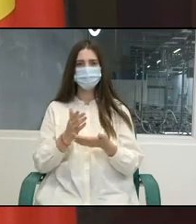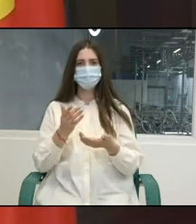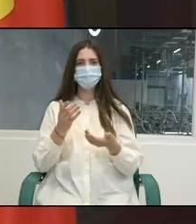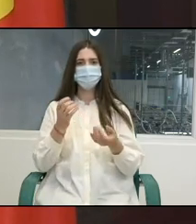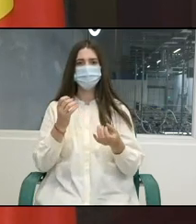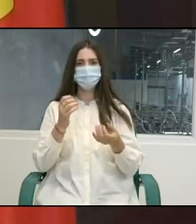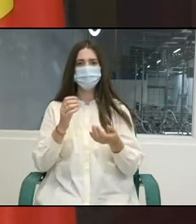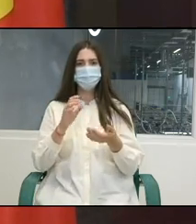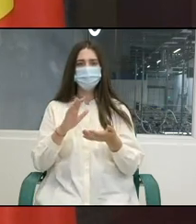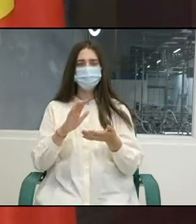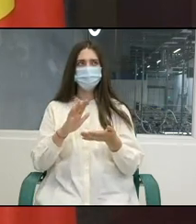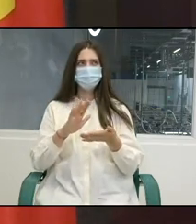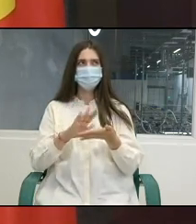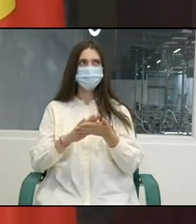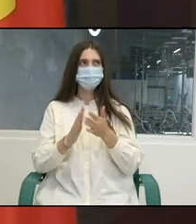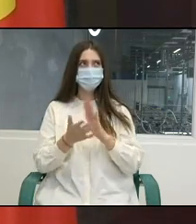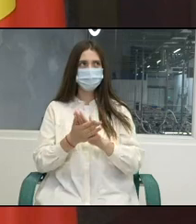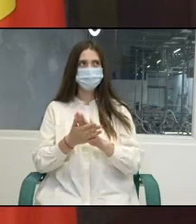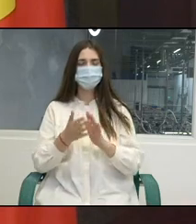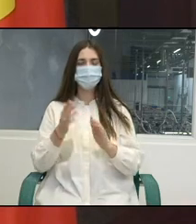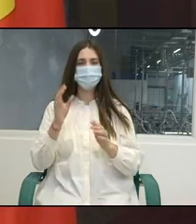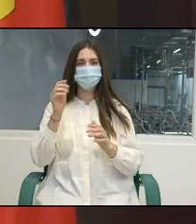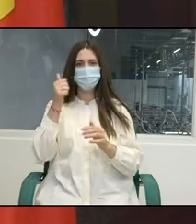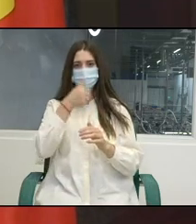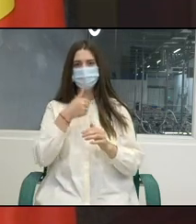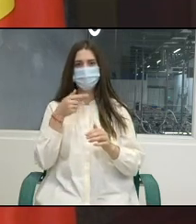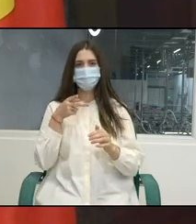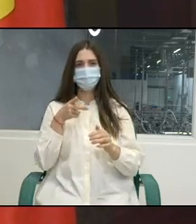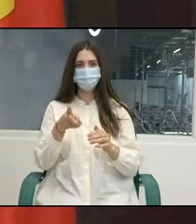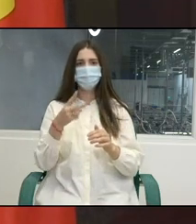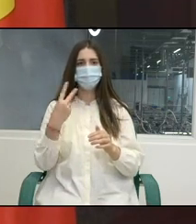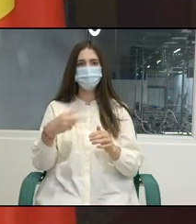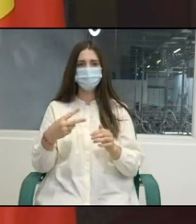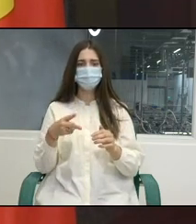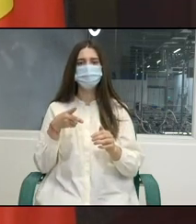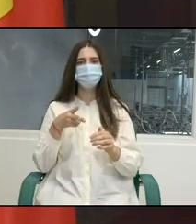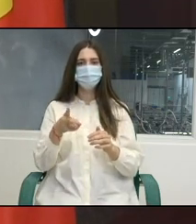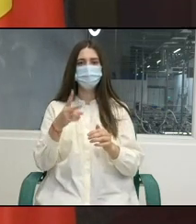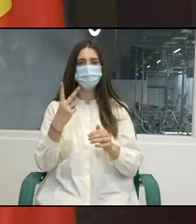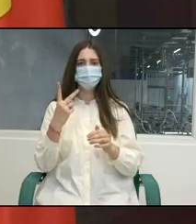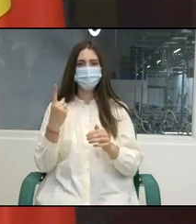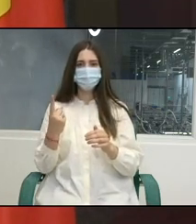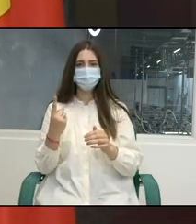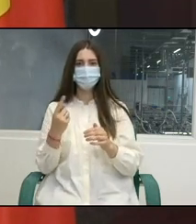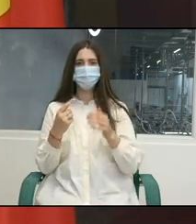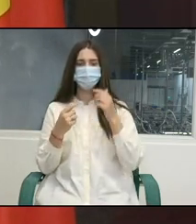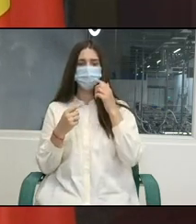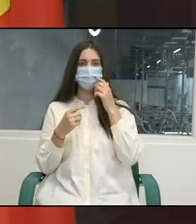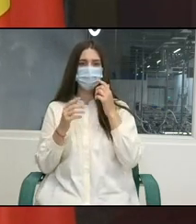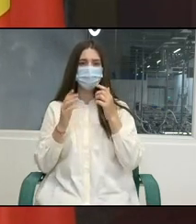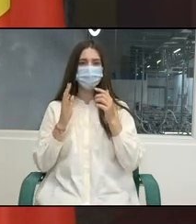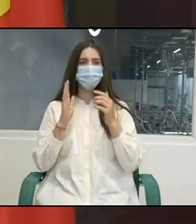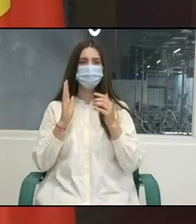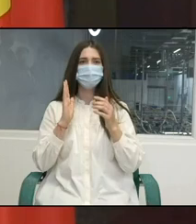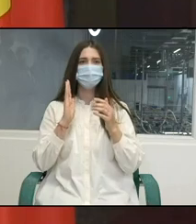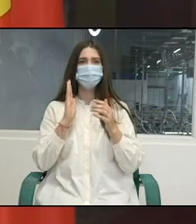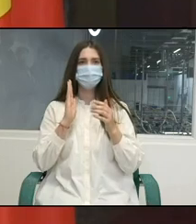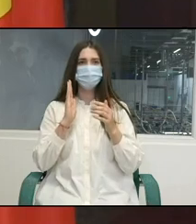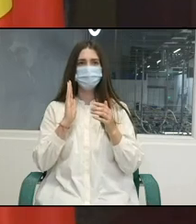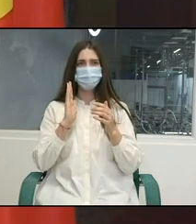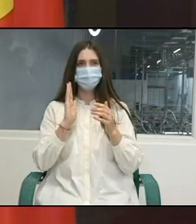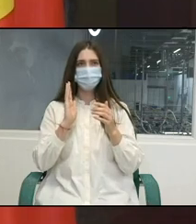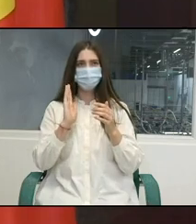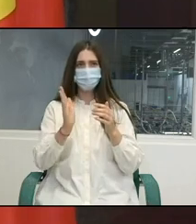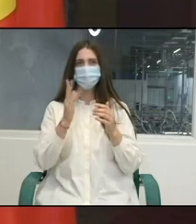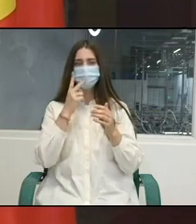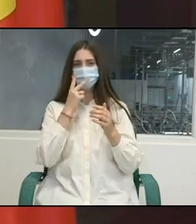între anii 2021 și 2024 și veți putea participa și la o mini-conferință de